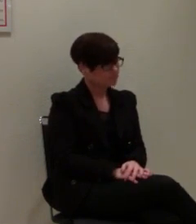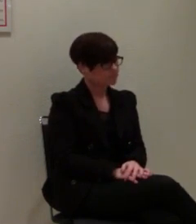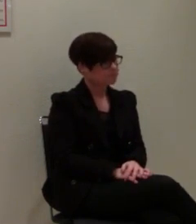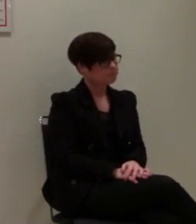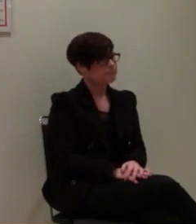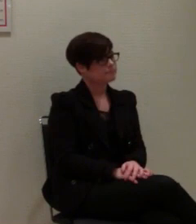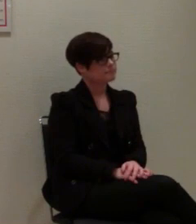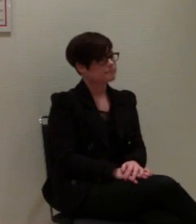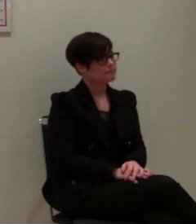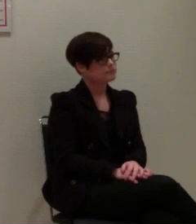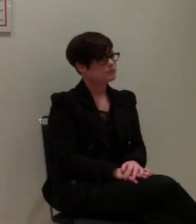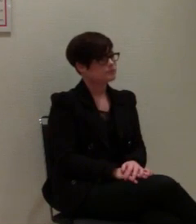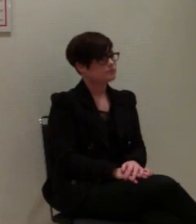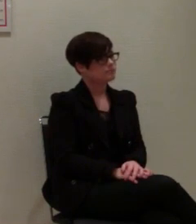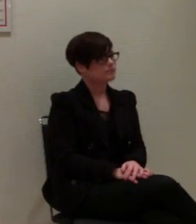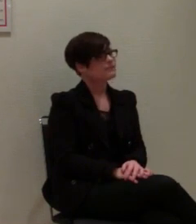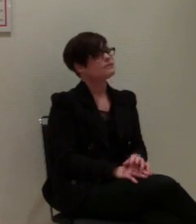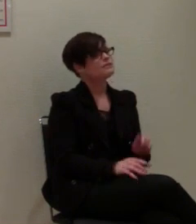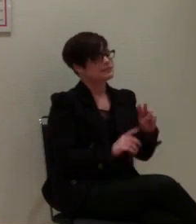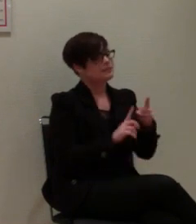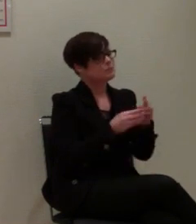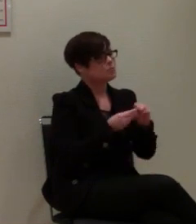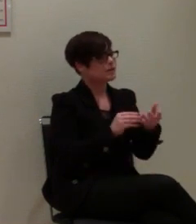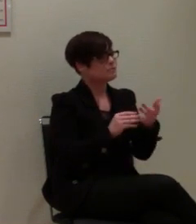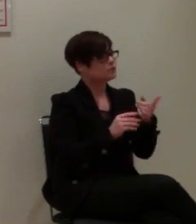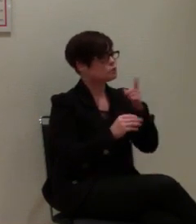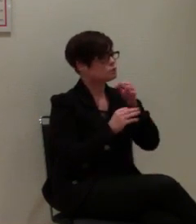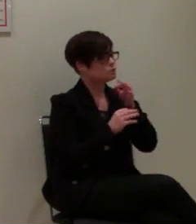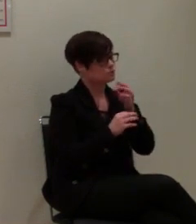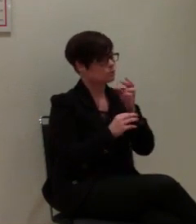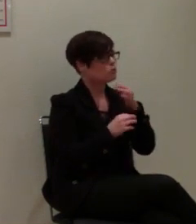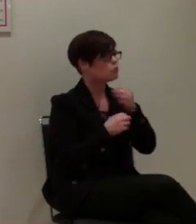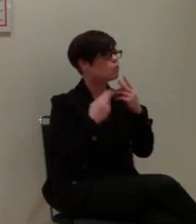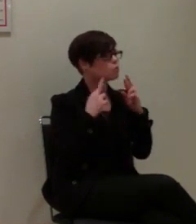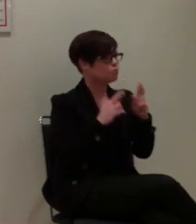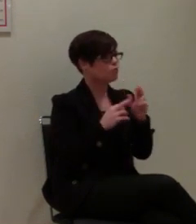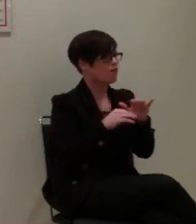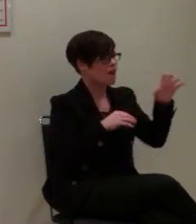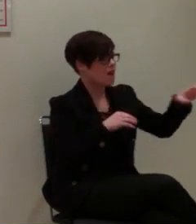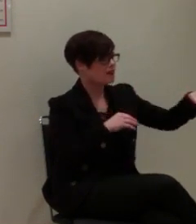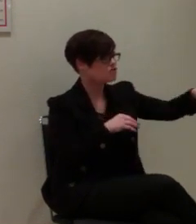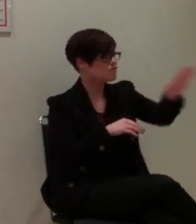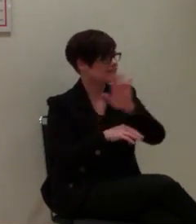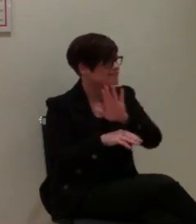ist die Struktur, wie die Notrufleitstellen hier in Deutschland organisiert sind.